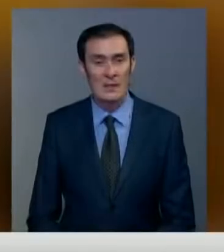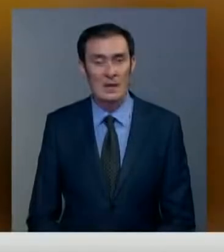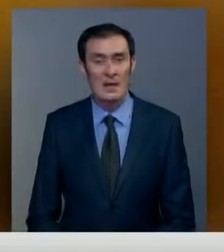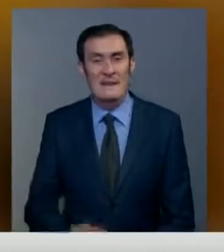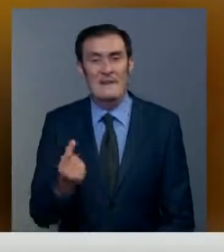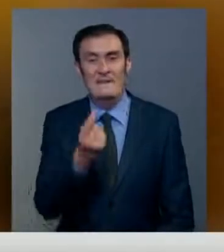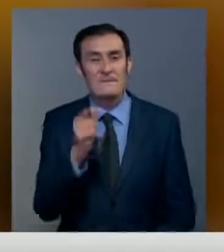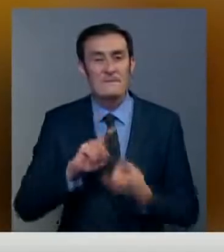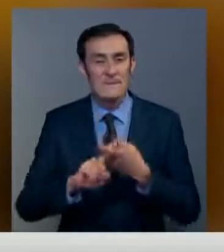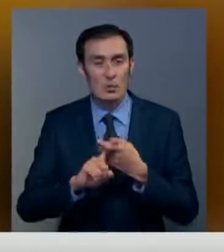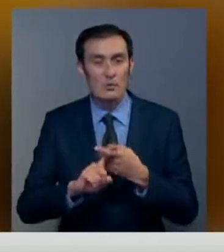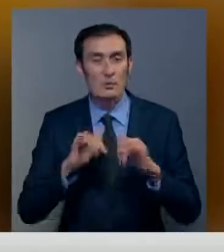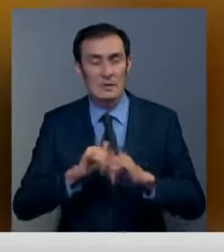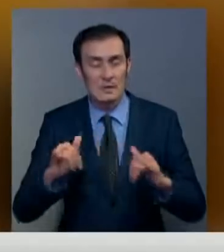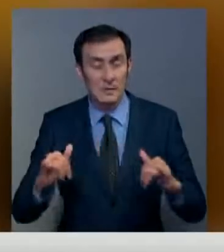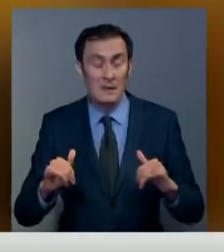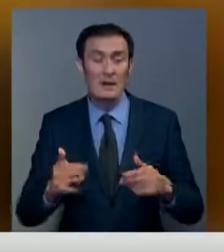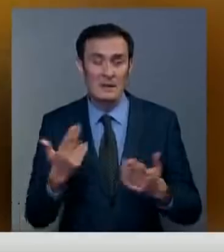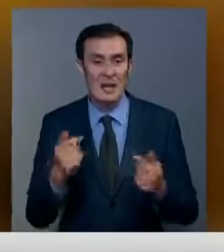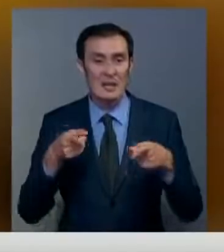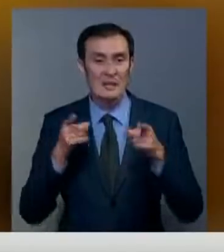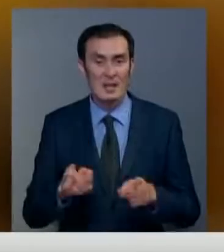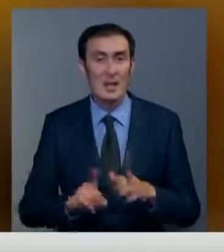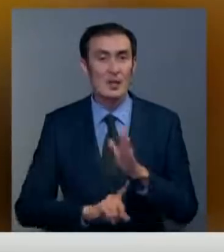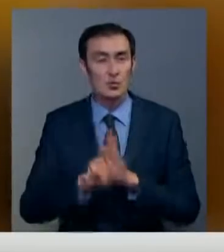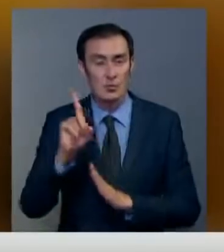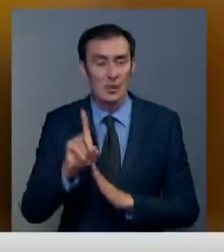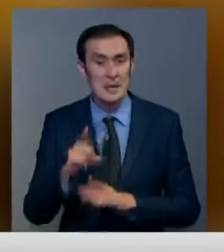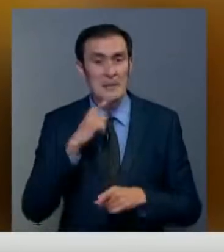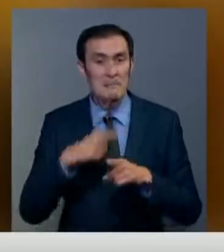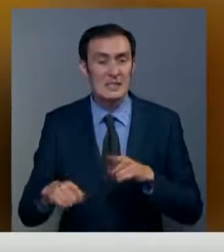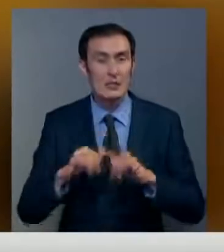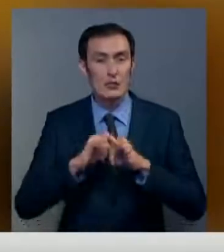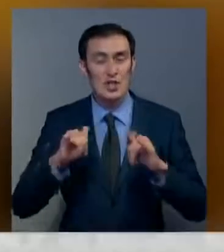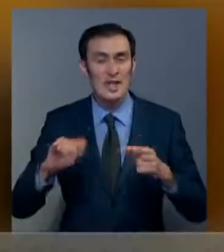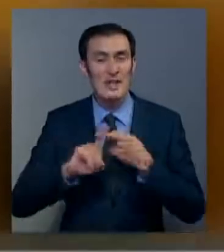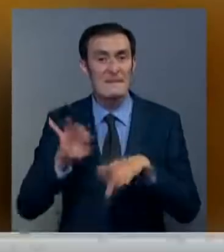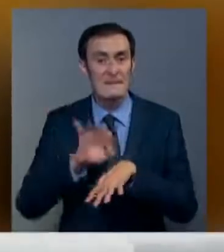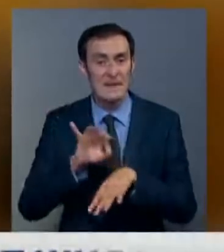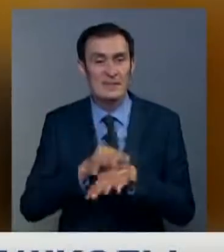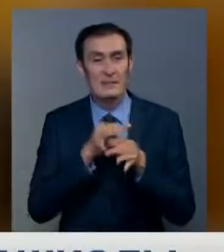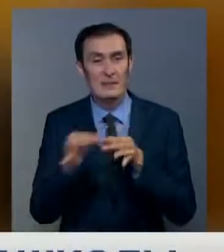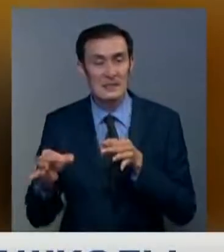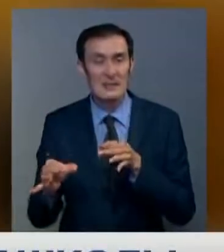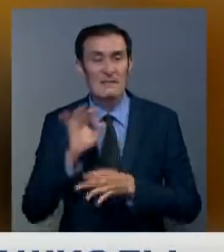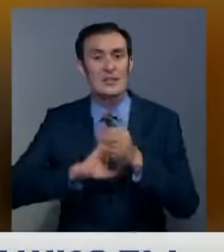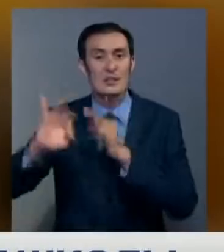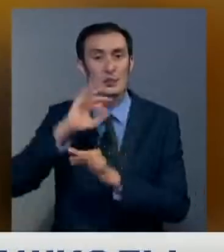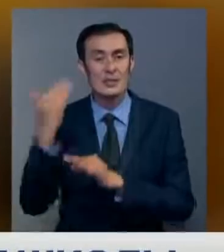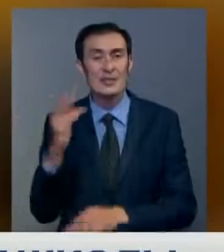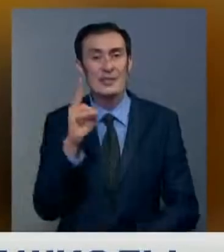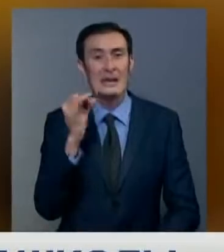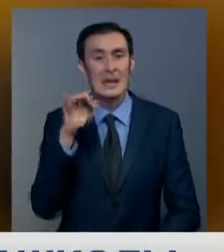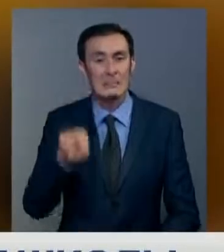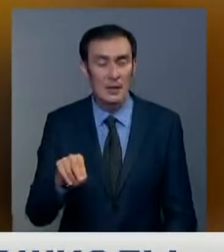Коронавирусный шторм, как мы и говорили, действительно наступил. Быстрый рост инфекции наблюдается в провинциях Восточный Кейп,